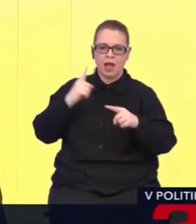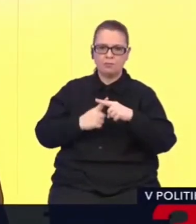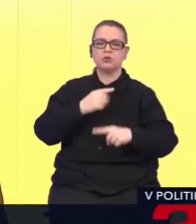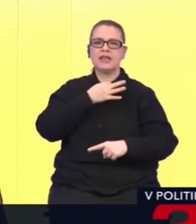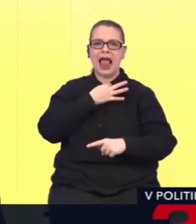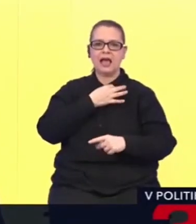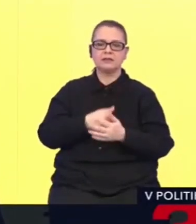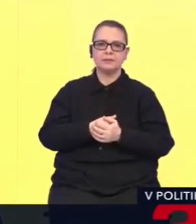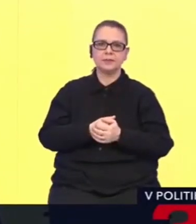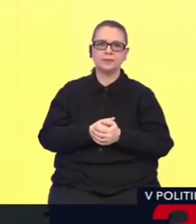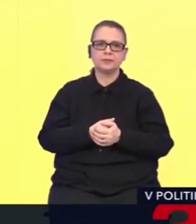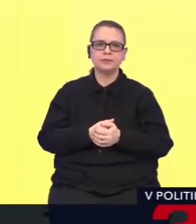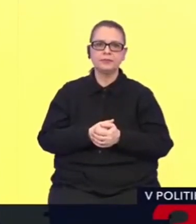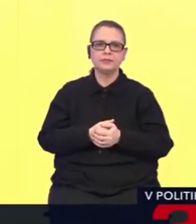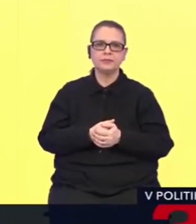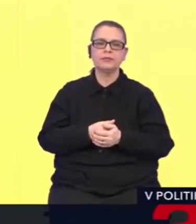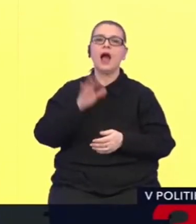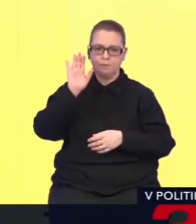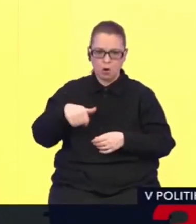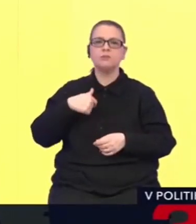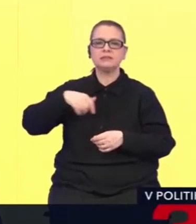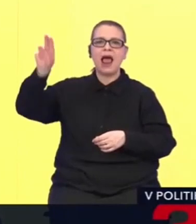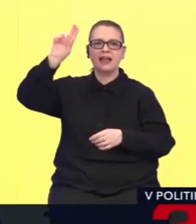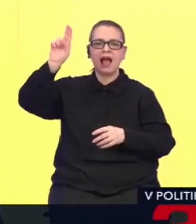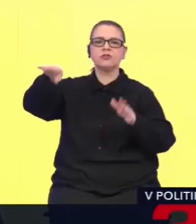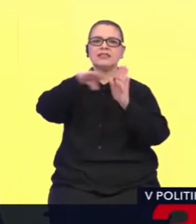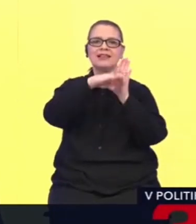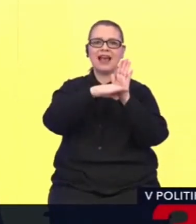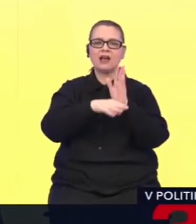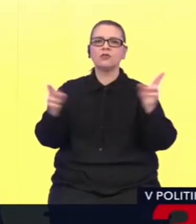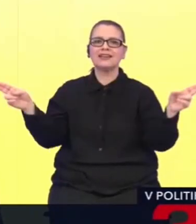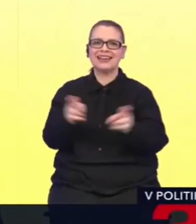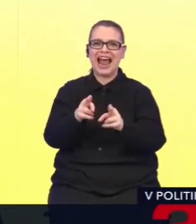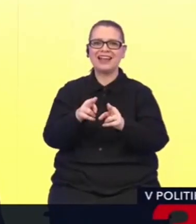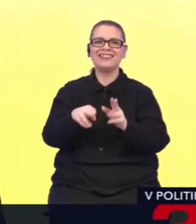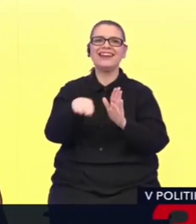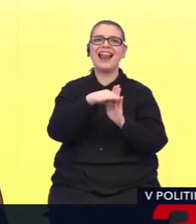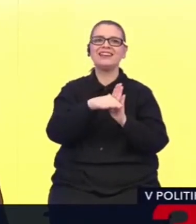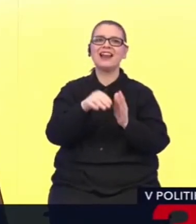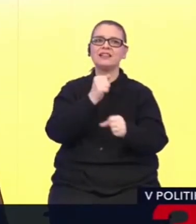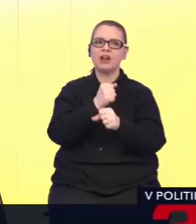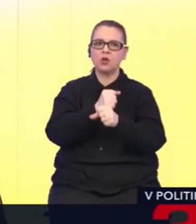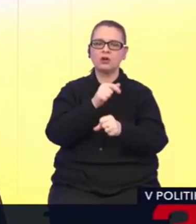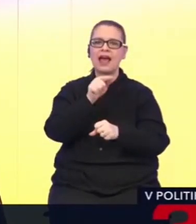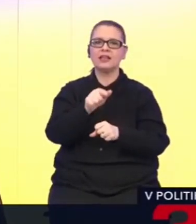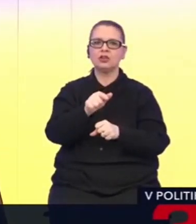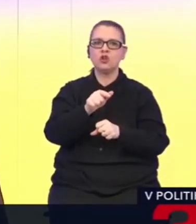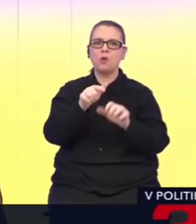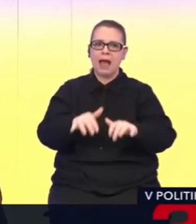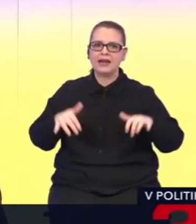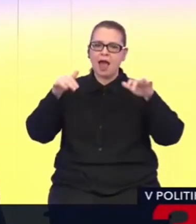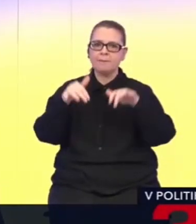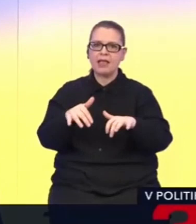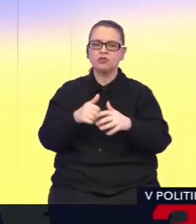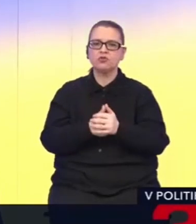A boli by sme hlasovali aj za zákon, ktorý prišiel v skrátenom legitimácním konaní do Národnej rady Slovenskej republiky.